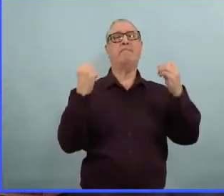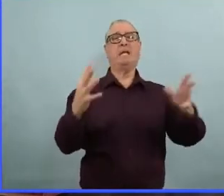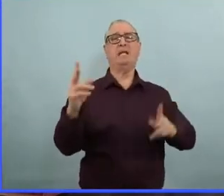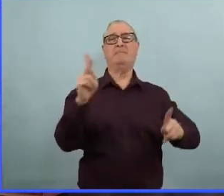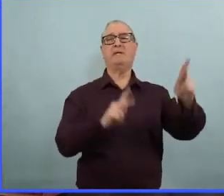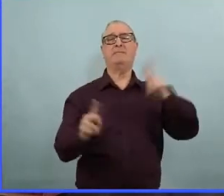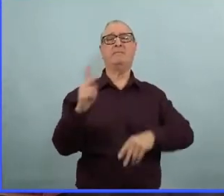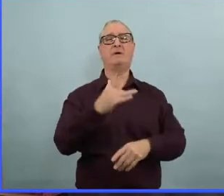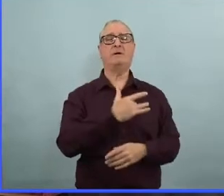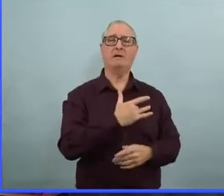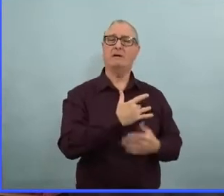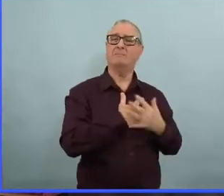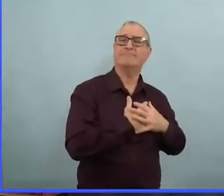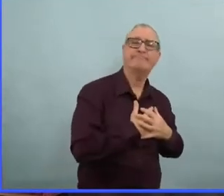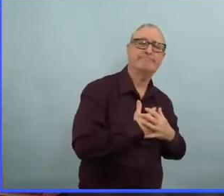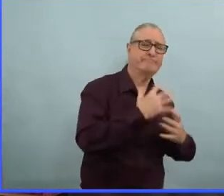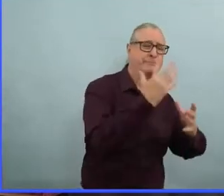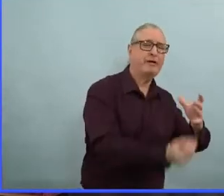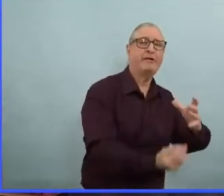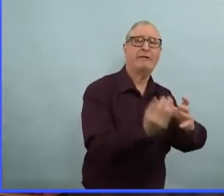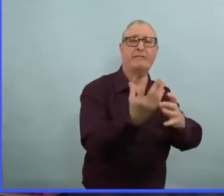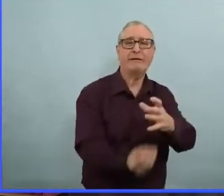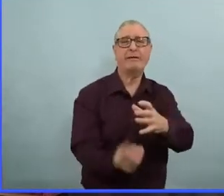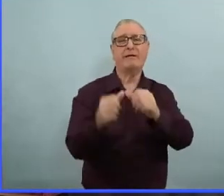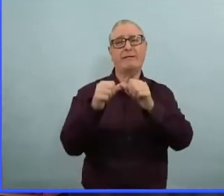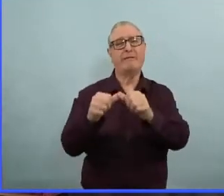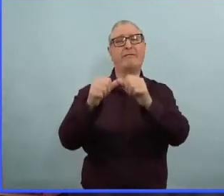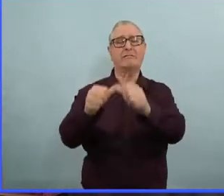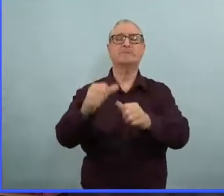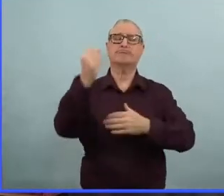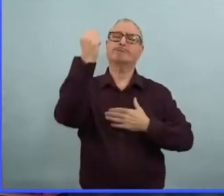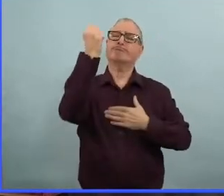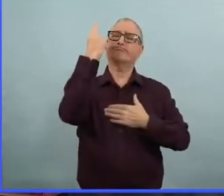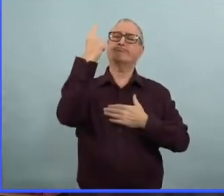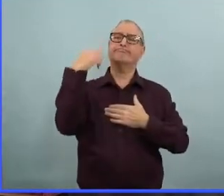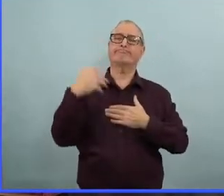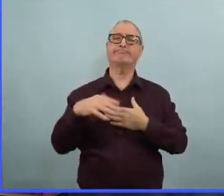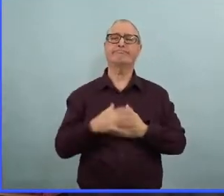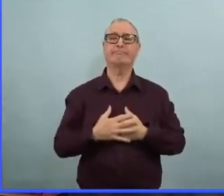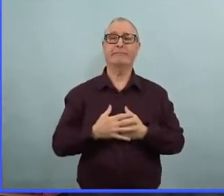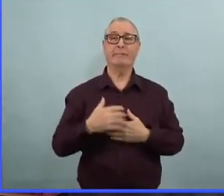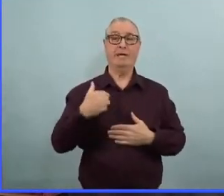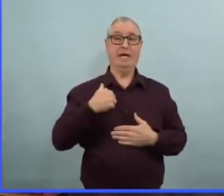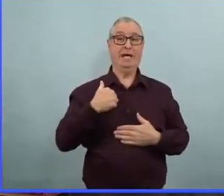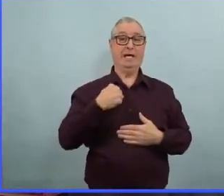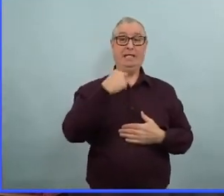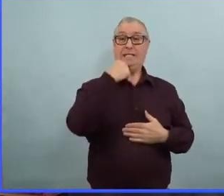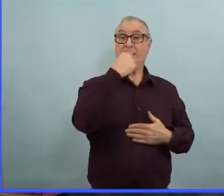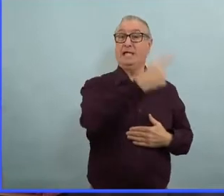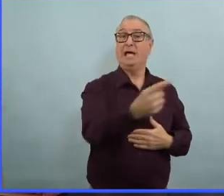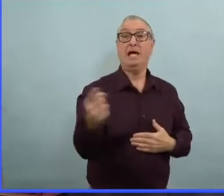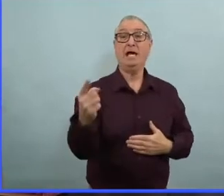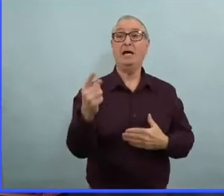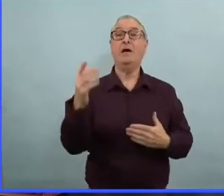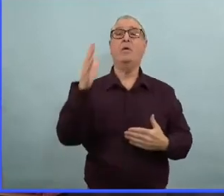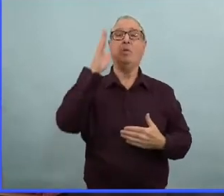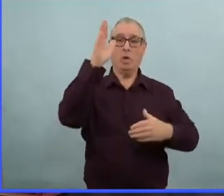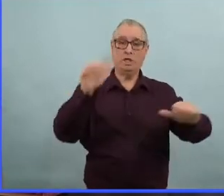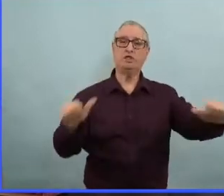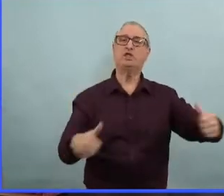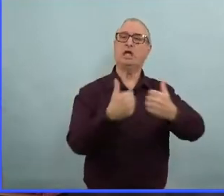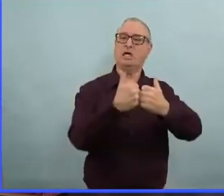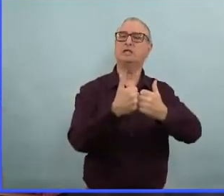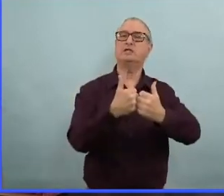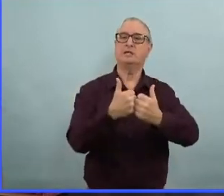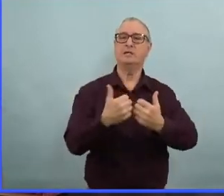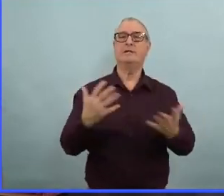Et ce que je dirais aussi aux Manitobains, c'est que nous allons réussir à traverser cette épreuve tous ensemble. Ce sont des temps très difficiles. Ce que nous